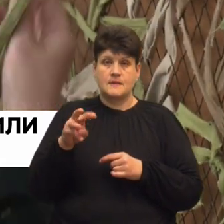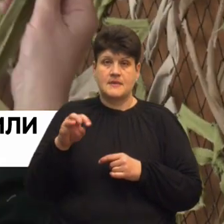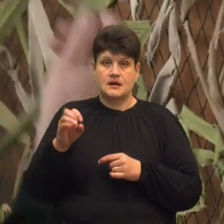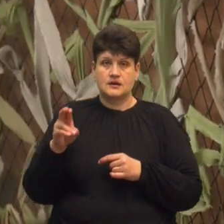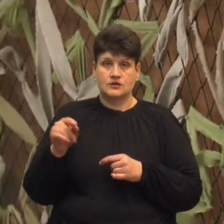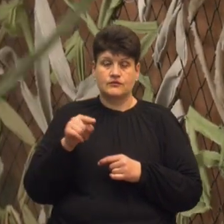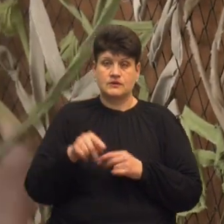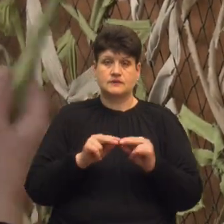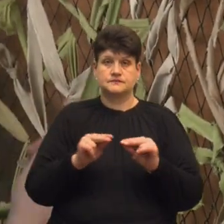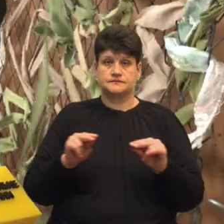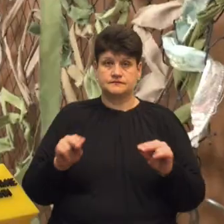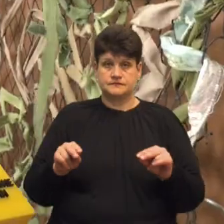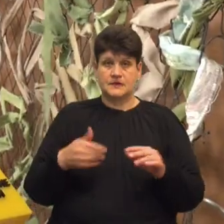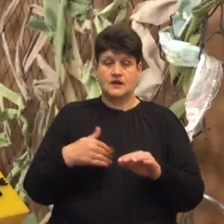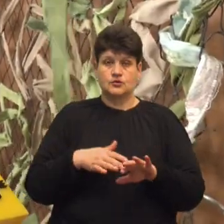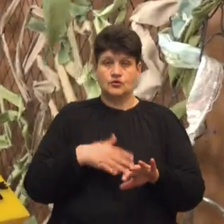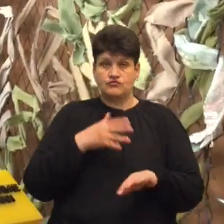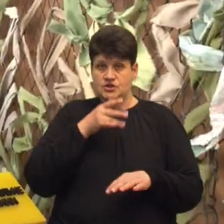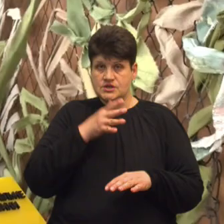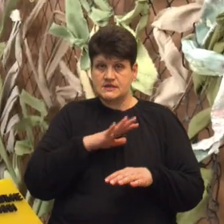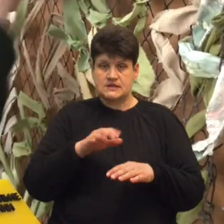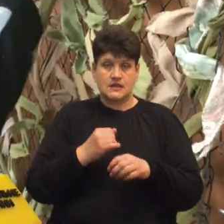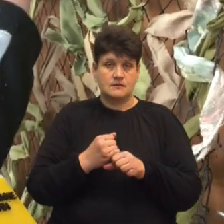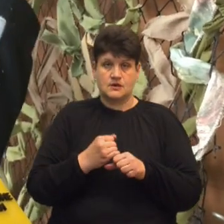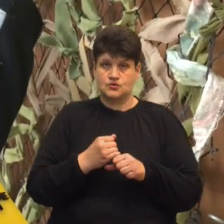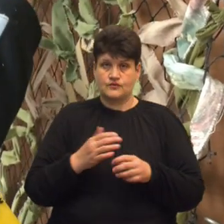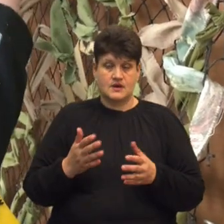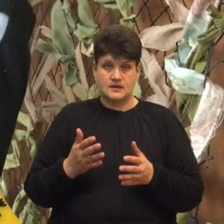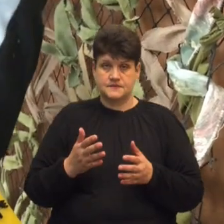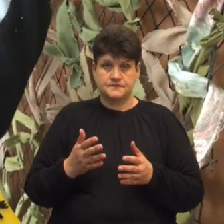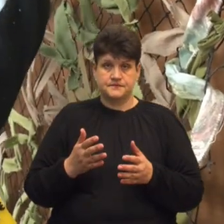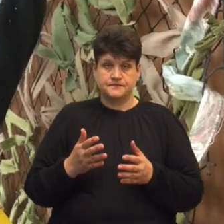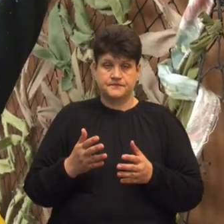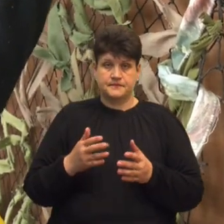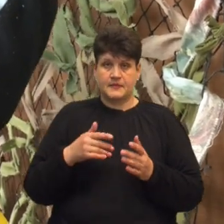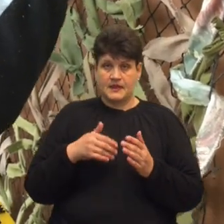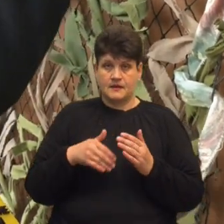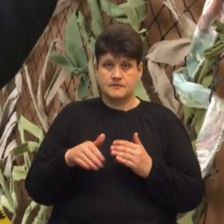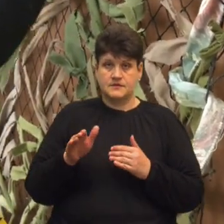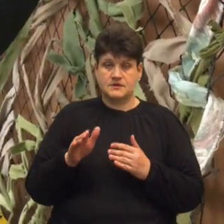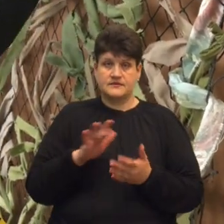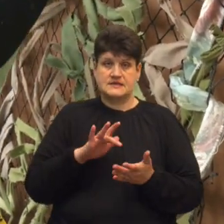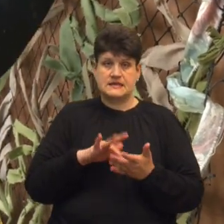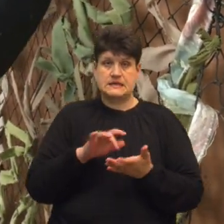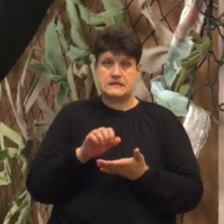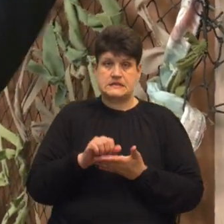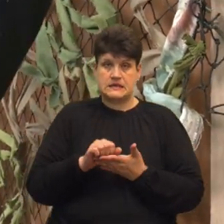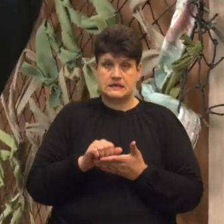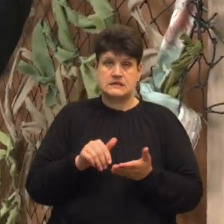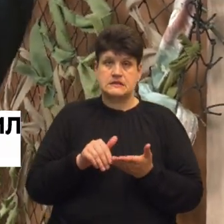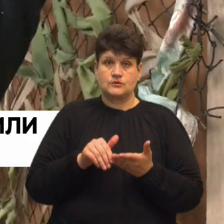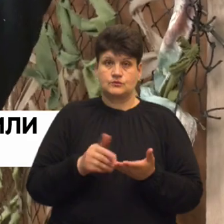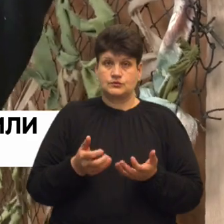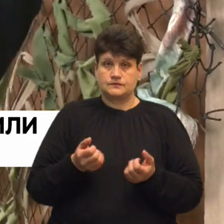педагогиня. Я довший час не працювала, пішла в центр зайнятості за допомогою